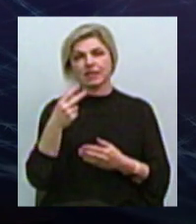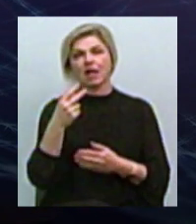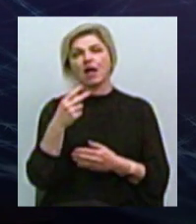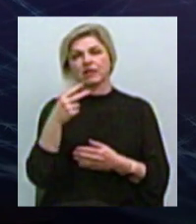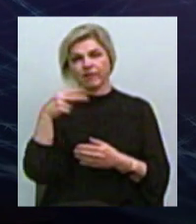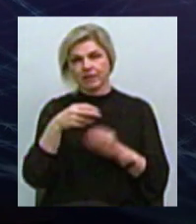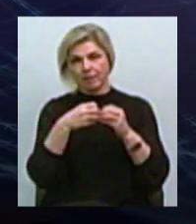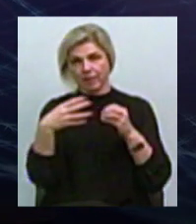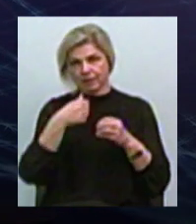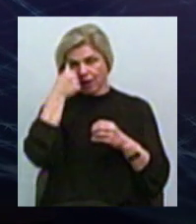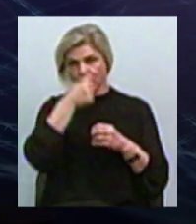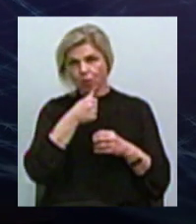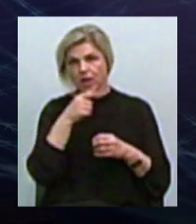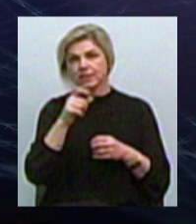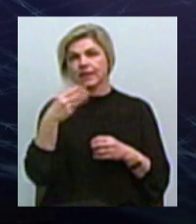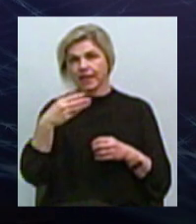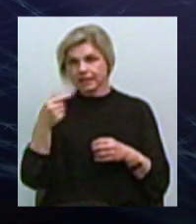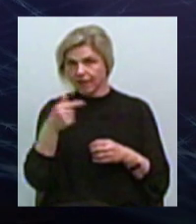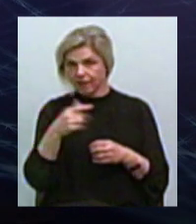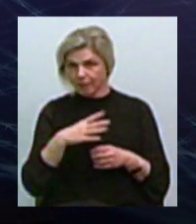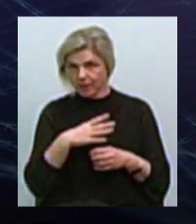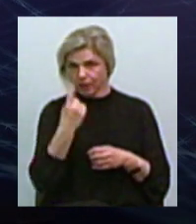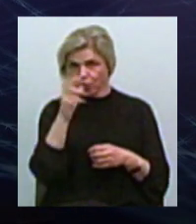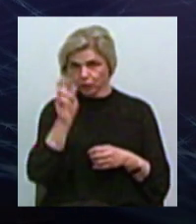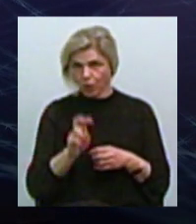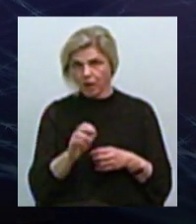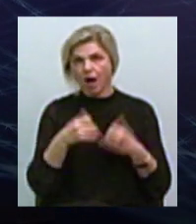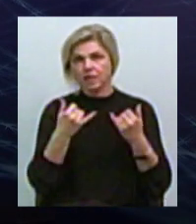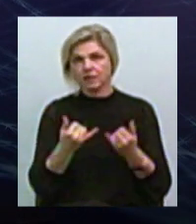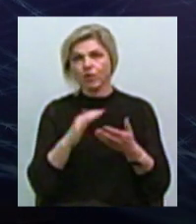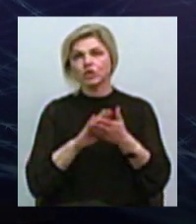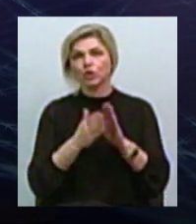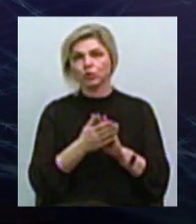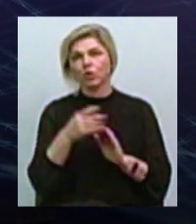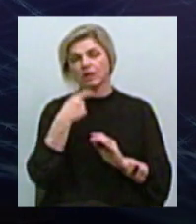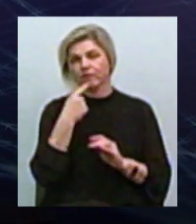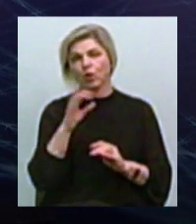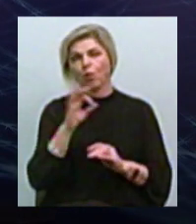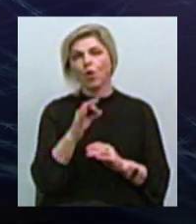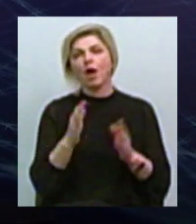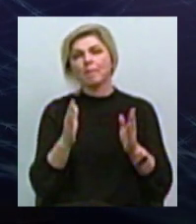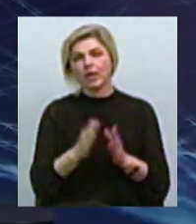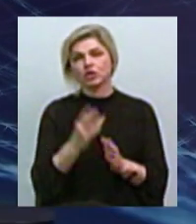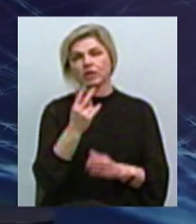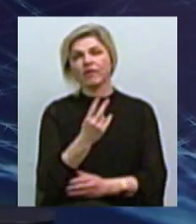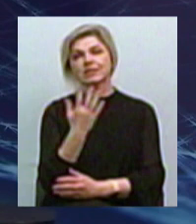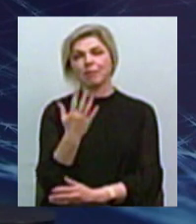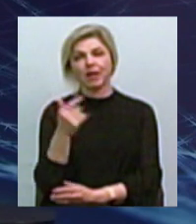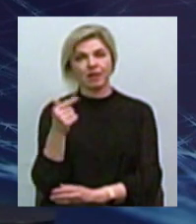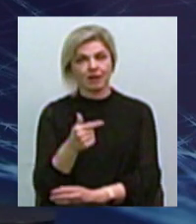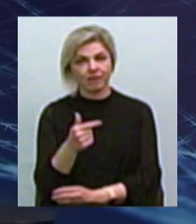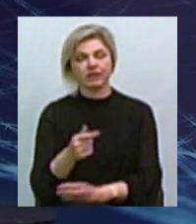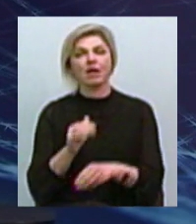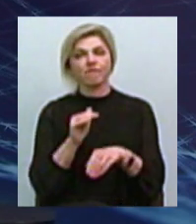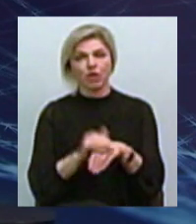році, у другому місяці А сьогоднішня ситуація каже про курс менший, ніж 25 Фактично у нас